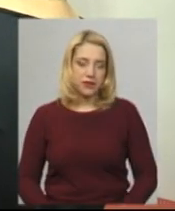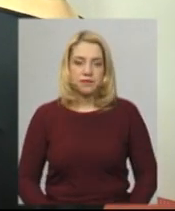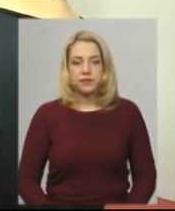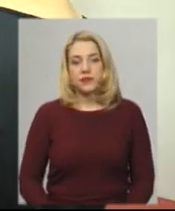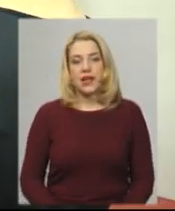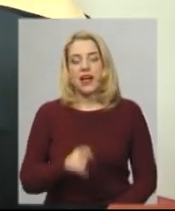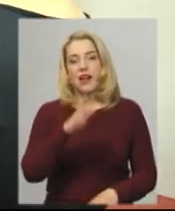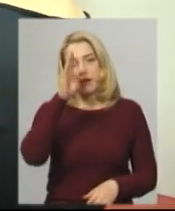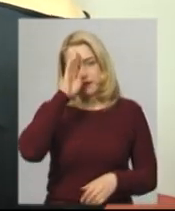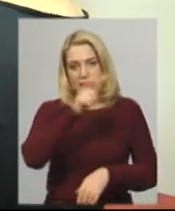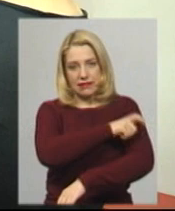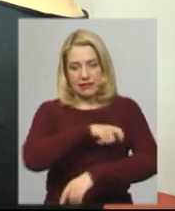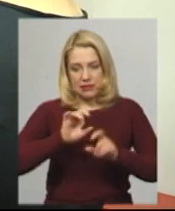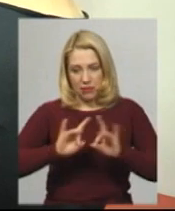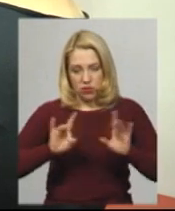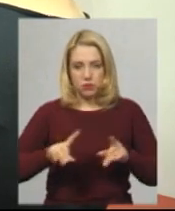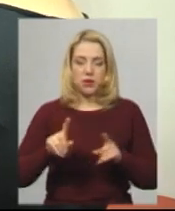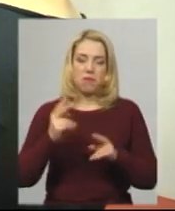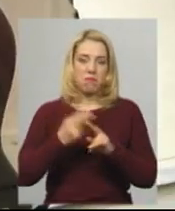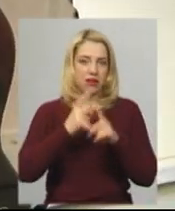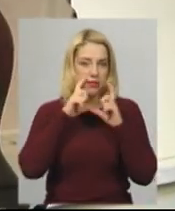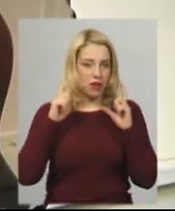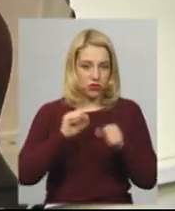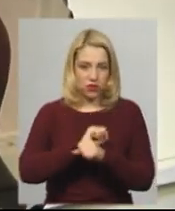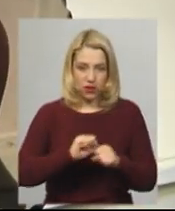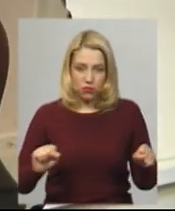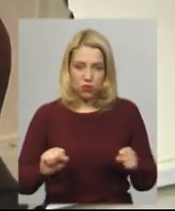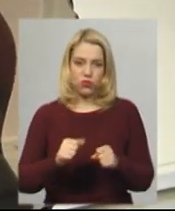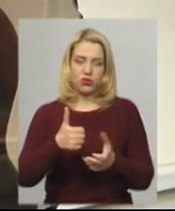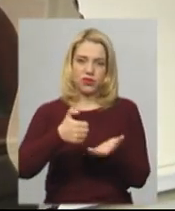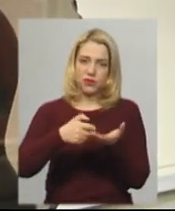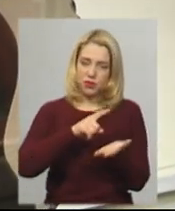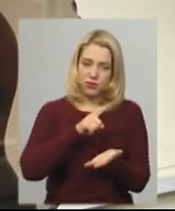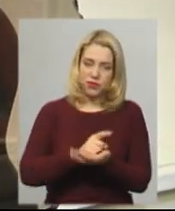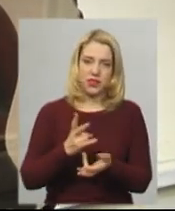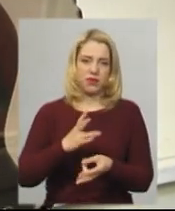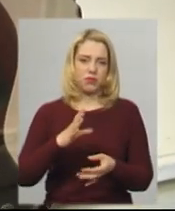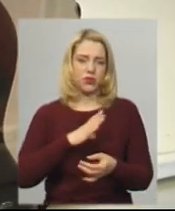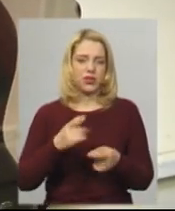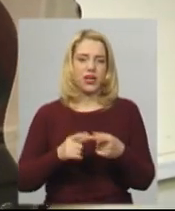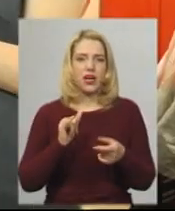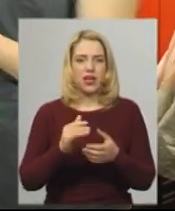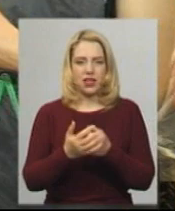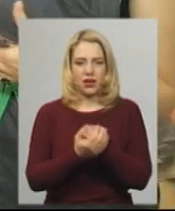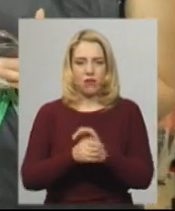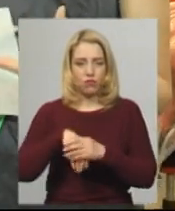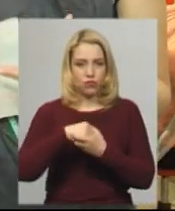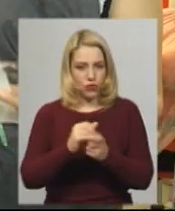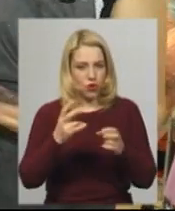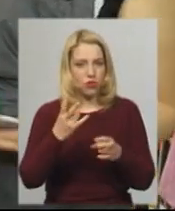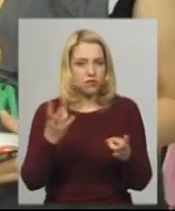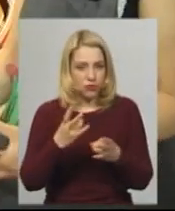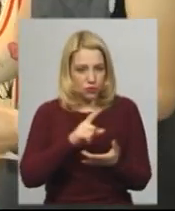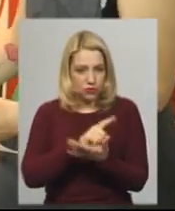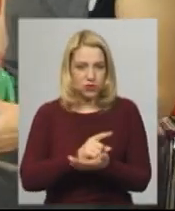салонів індустрії краси. Без захисних масок відвідувачі в заході перебувати не можуть. Для всіх мають бути засоби дезінфекції, можливість помити руки, після